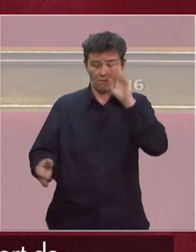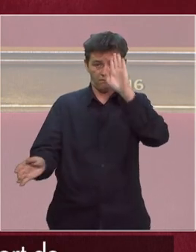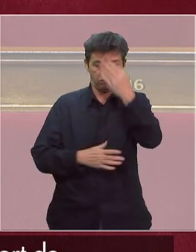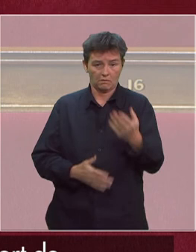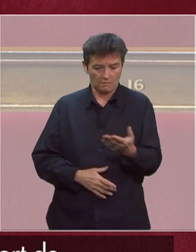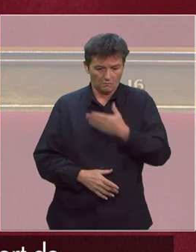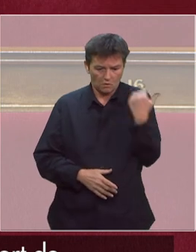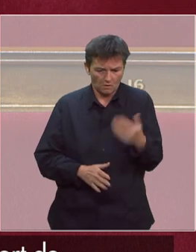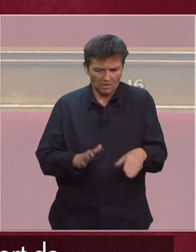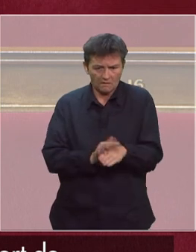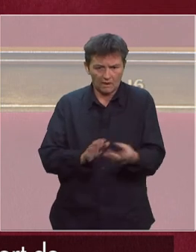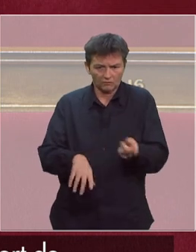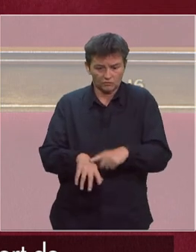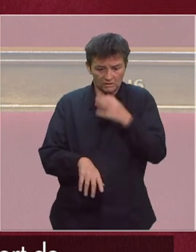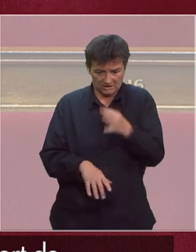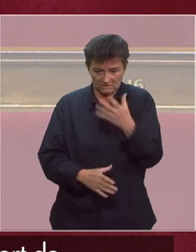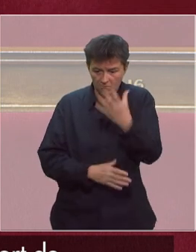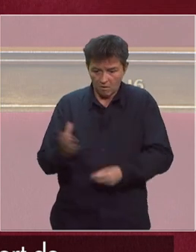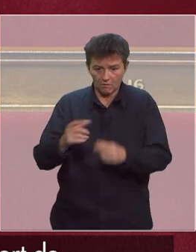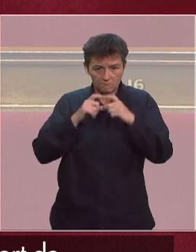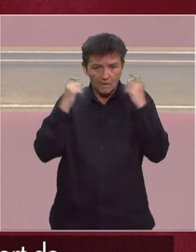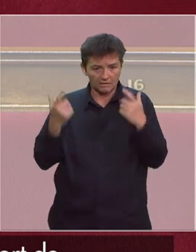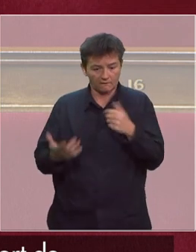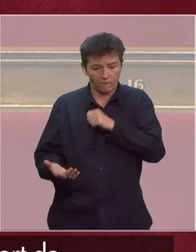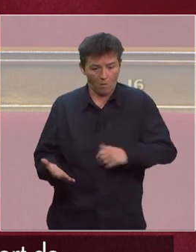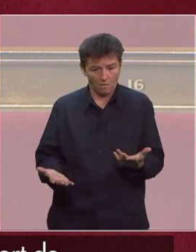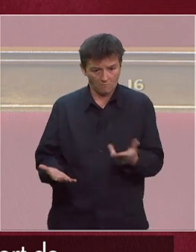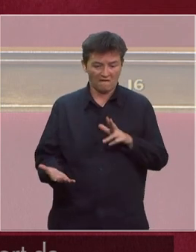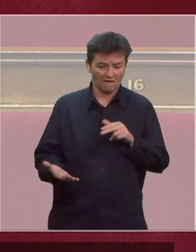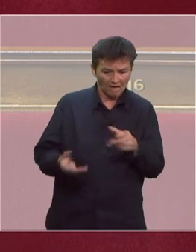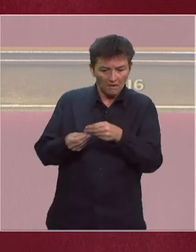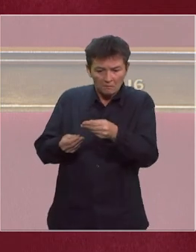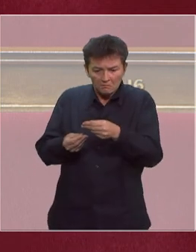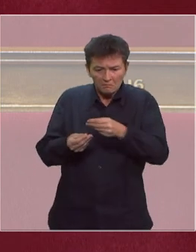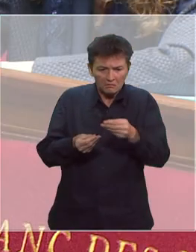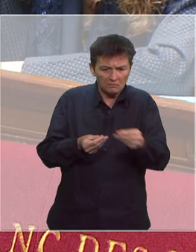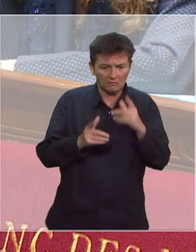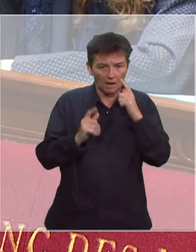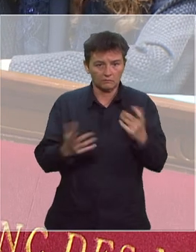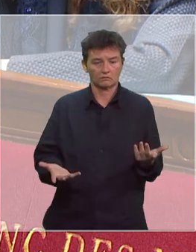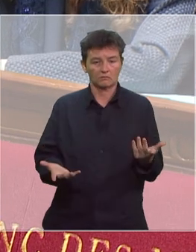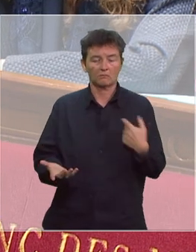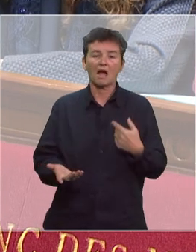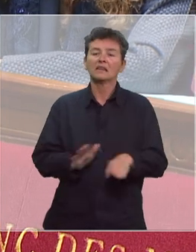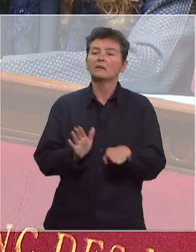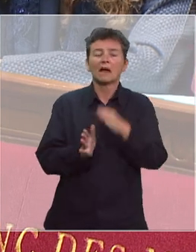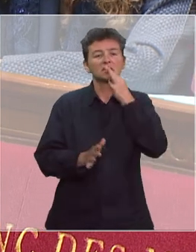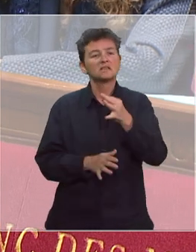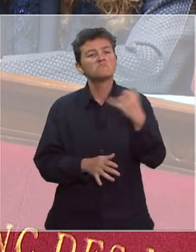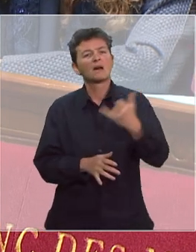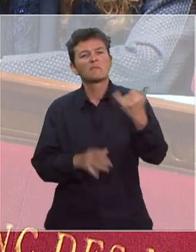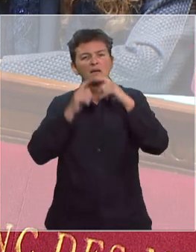reconnu dès le départ que nous manquions de masques et qu'ils seraient distribués avec parcimonie plutôt que de dire qu'ils ne servaient à rien ?